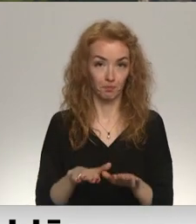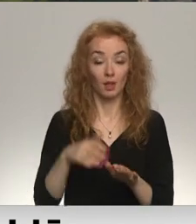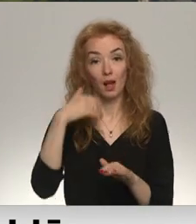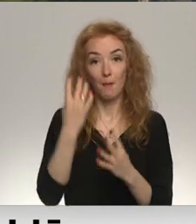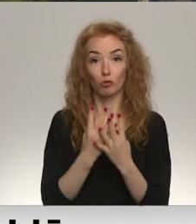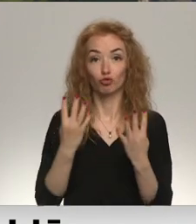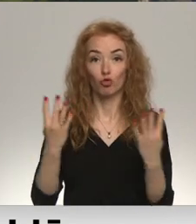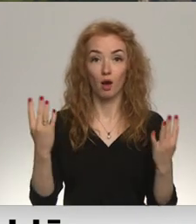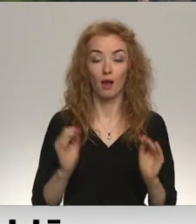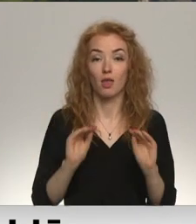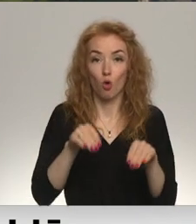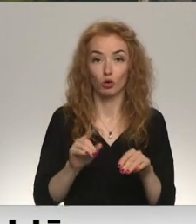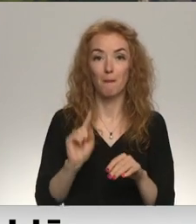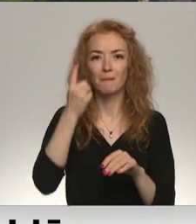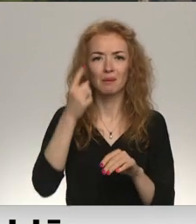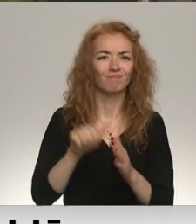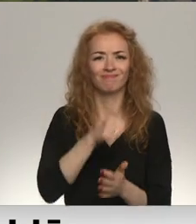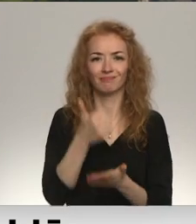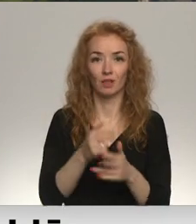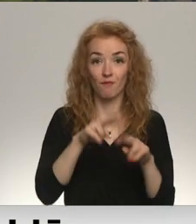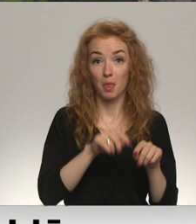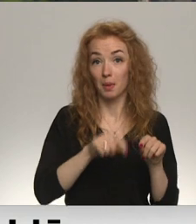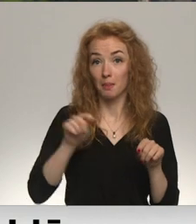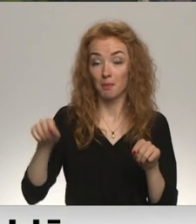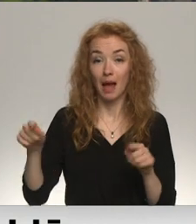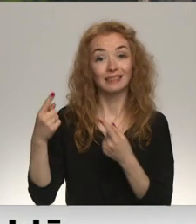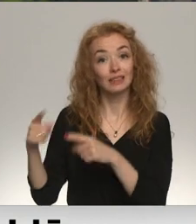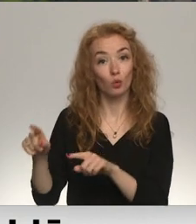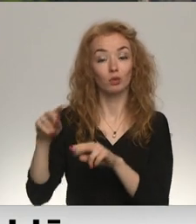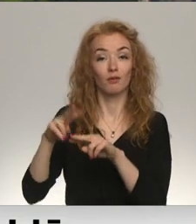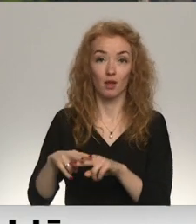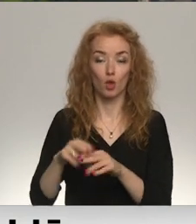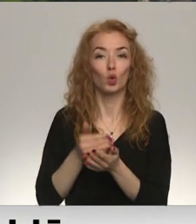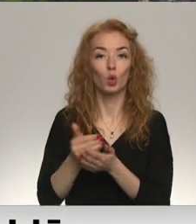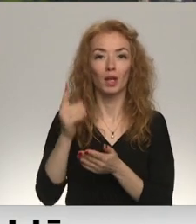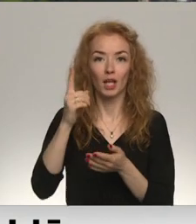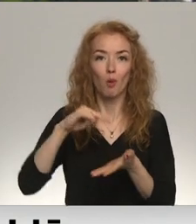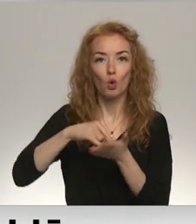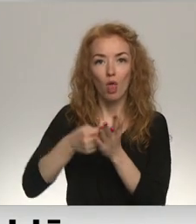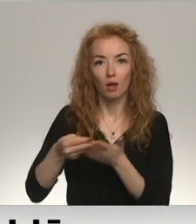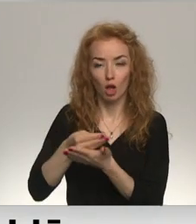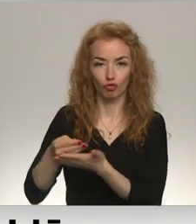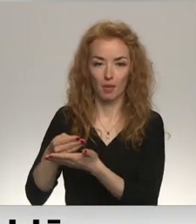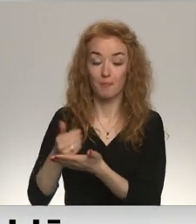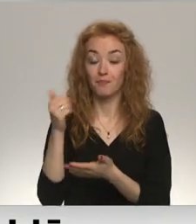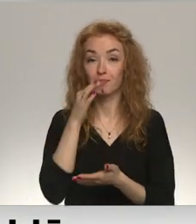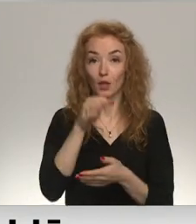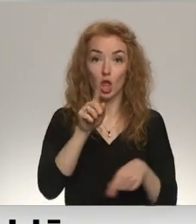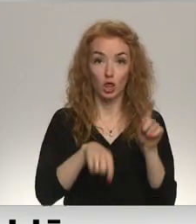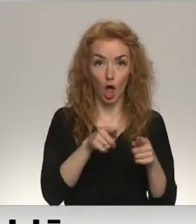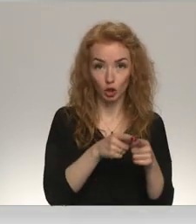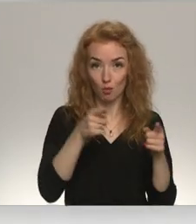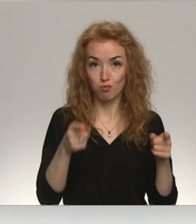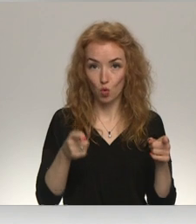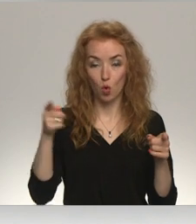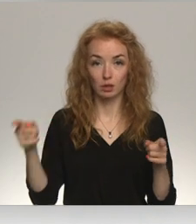ierīkošana pirmajos prioritārijos posmos jau sāksies, citos vēl turpināsies projektēšana. Atsevišķa posma no šiem